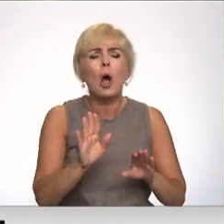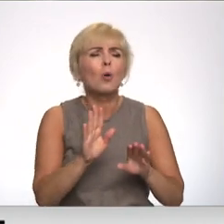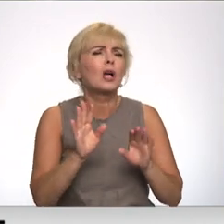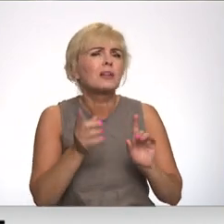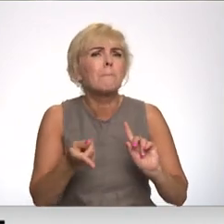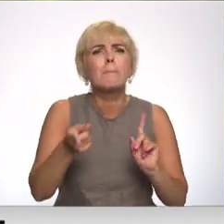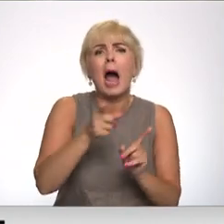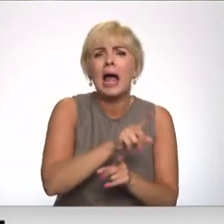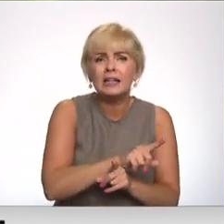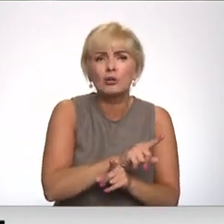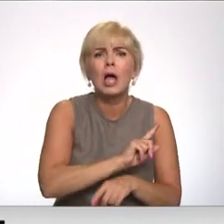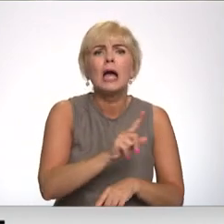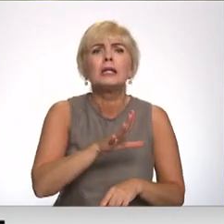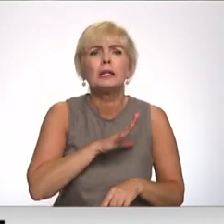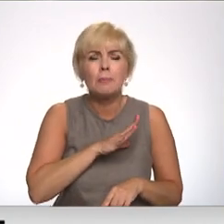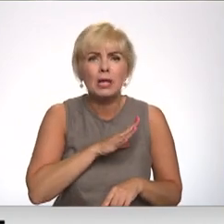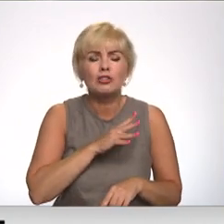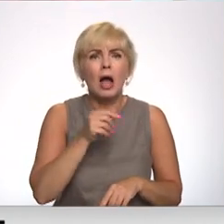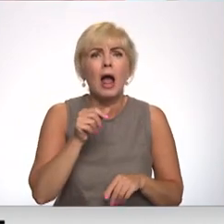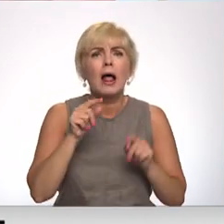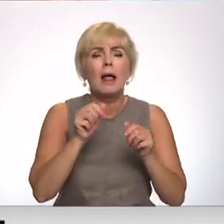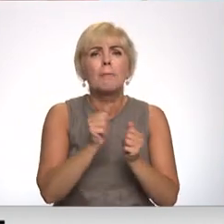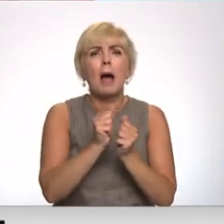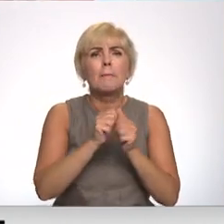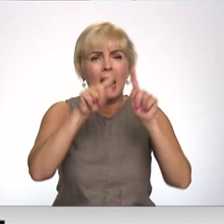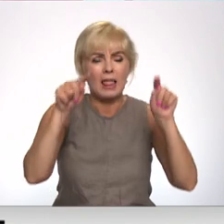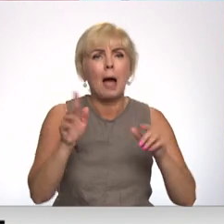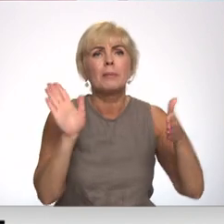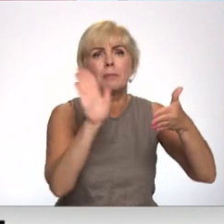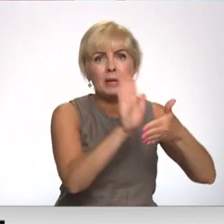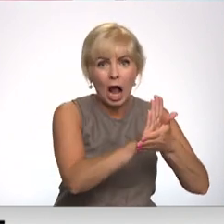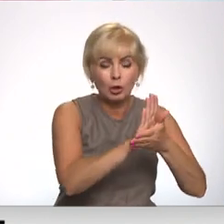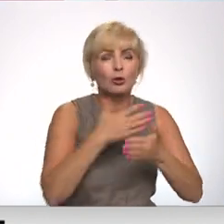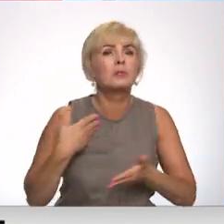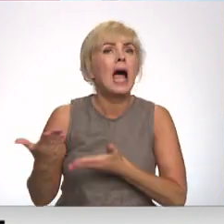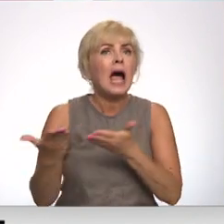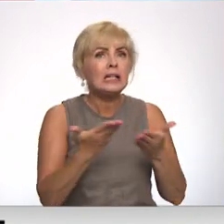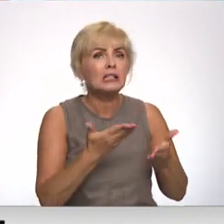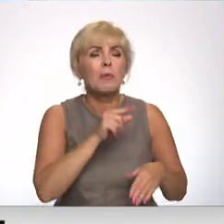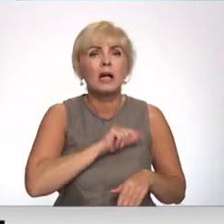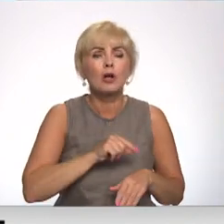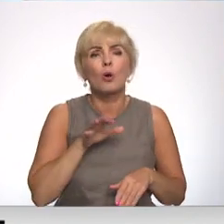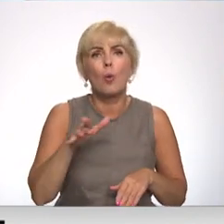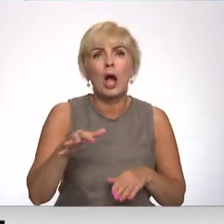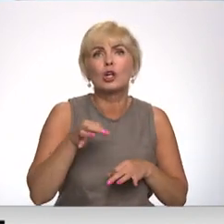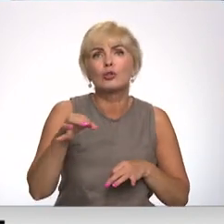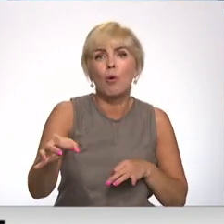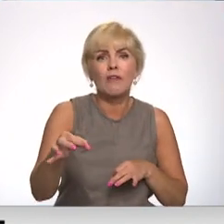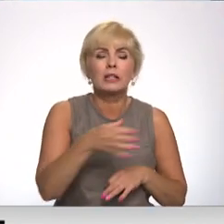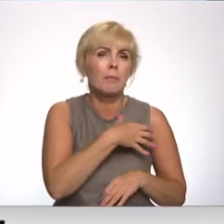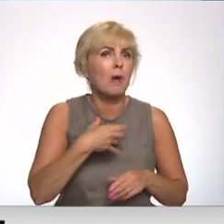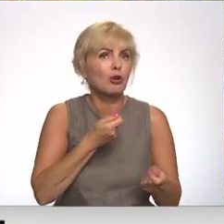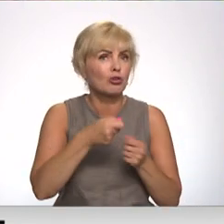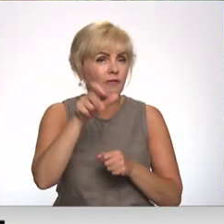mainās, ir bijuši lapiņas pielikts. Izmisums. Tā situācija ir aksturo ogresnoda pašvaldības vadība,